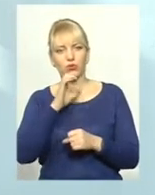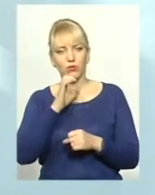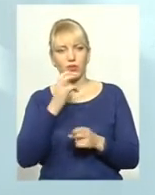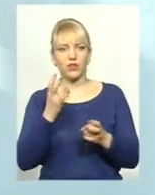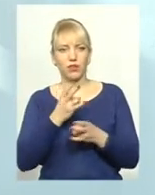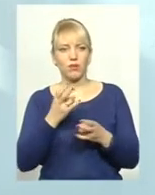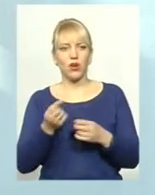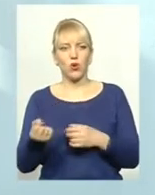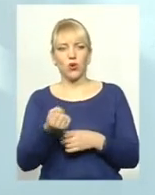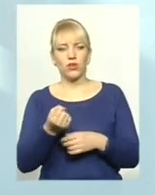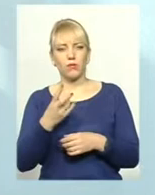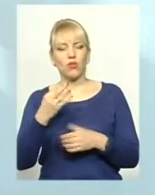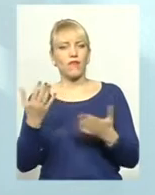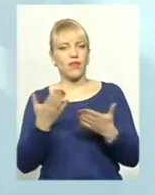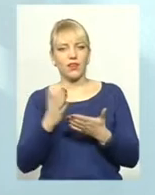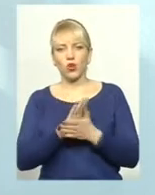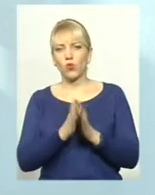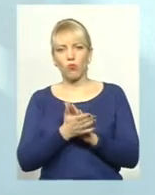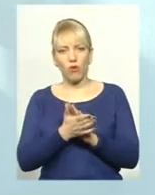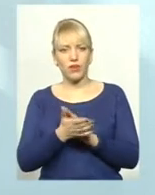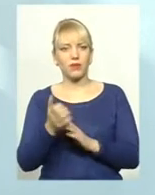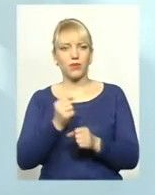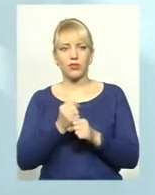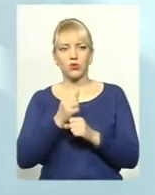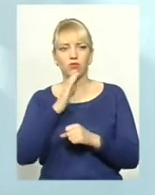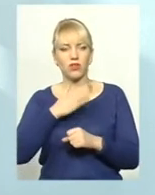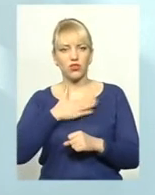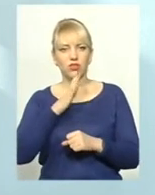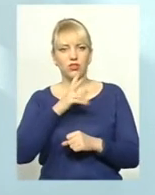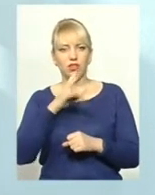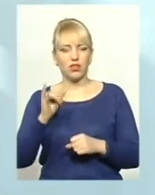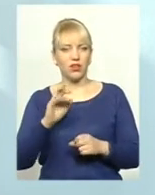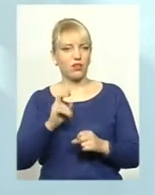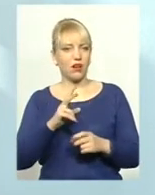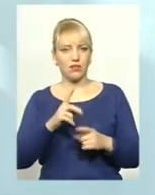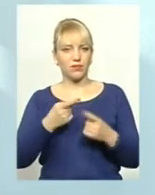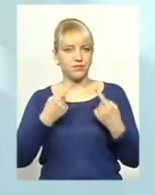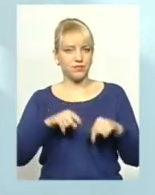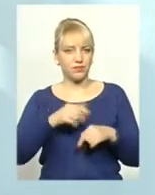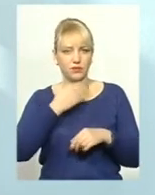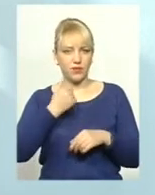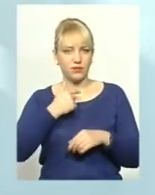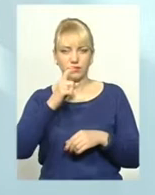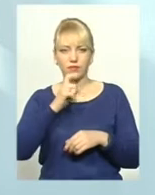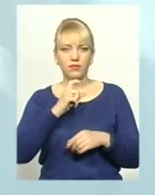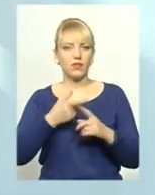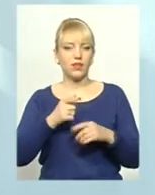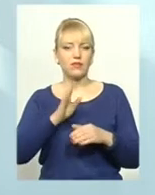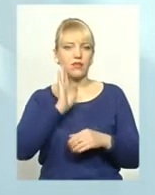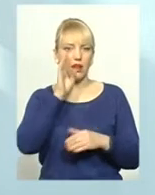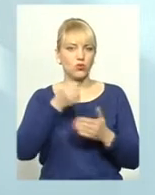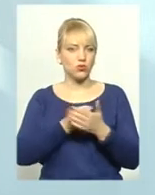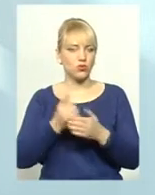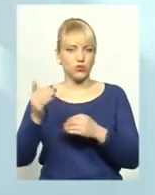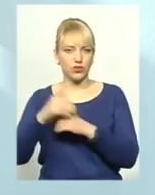якось утримувати. Але в яких справді таких умовах працюють наші жінки, як вони не падають духом, кожен день з ранку до пізнього вечора